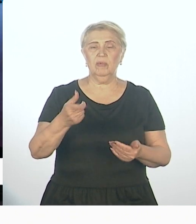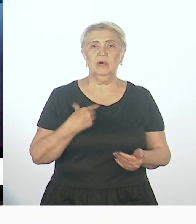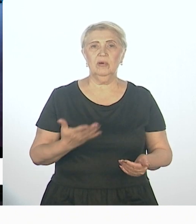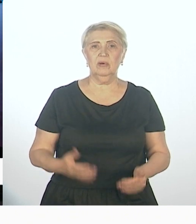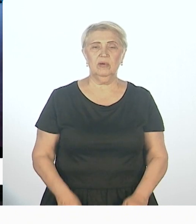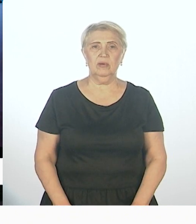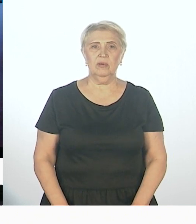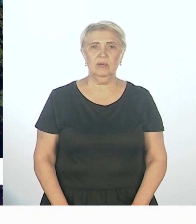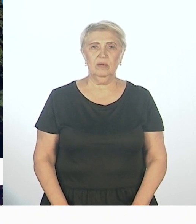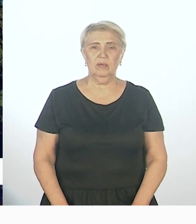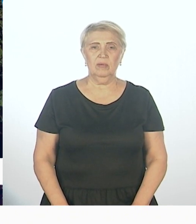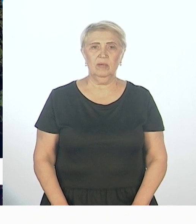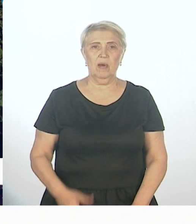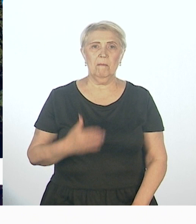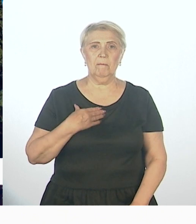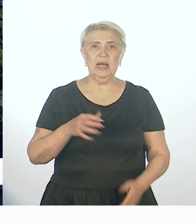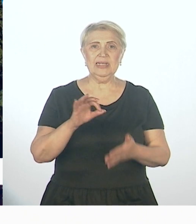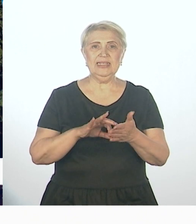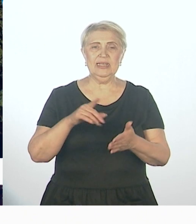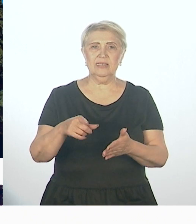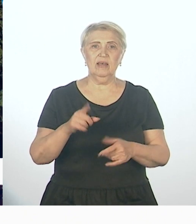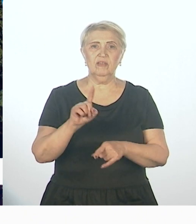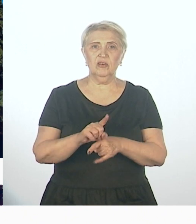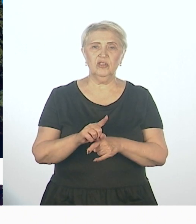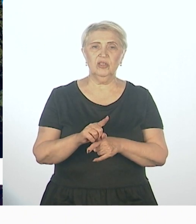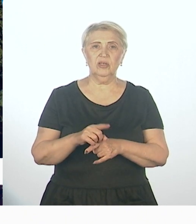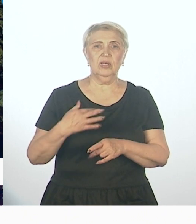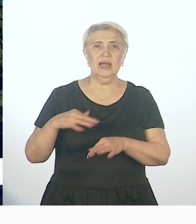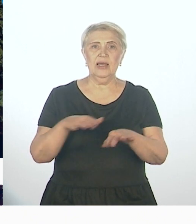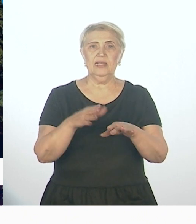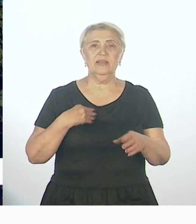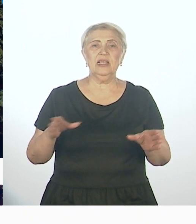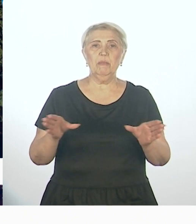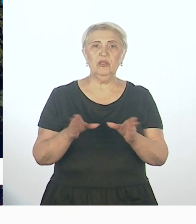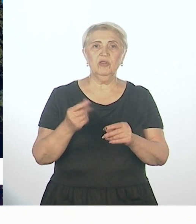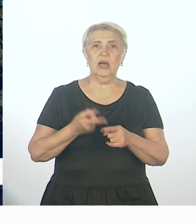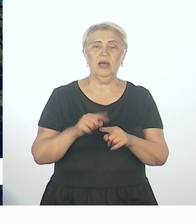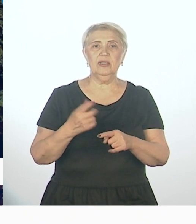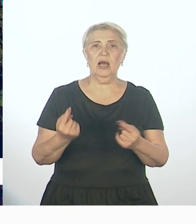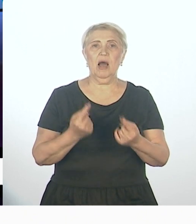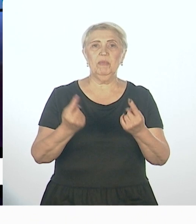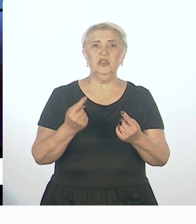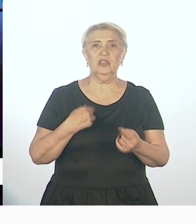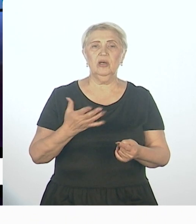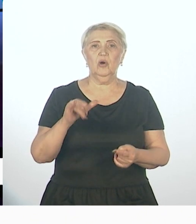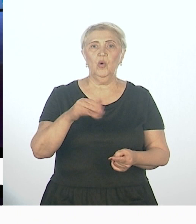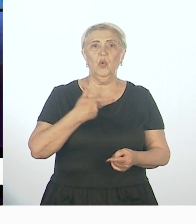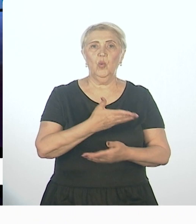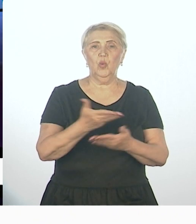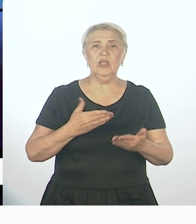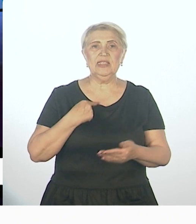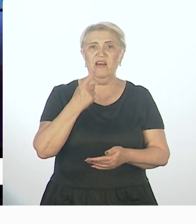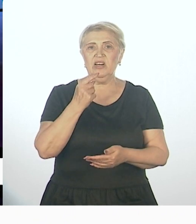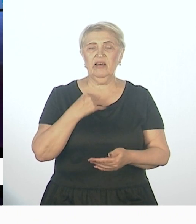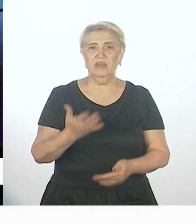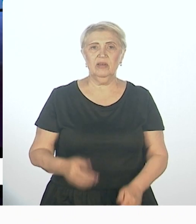форпосте. Мы здесь должны действовать объединенно. Это у нас, вот мы считаем, это у нас в крови. Помочь здесь,